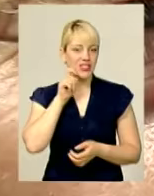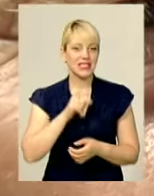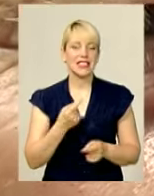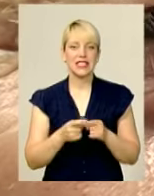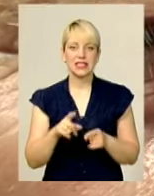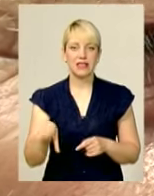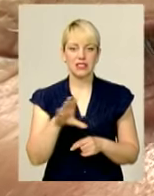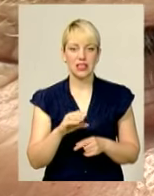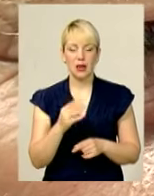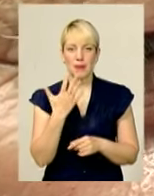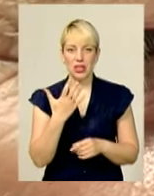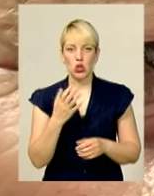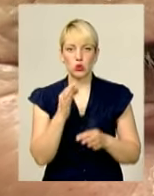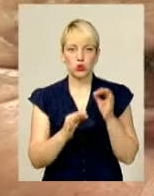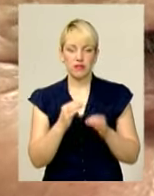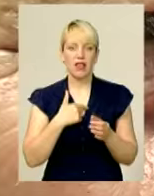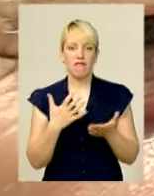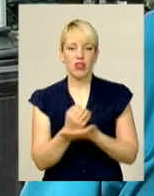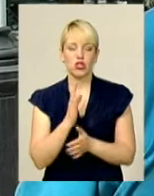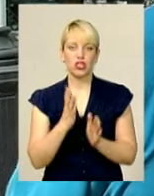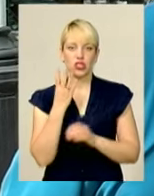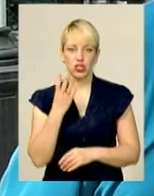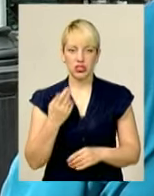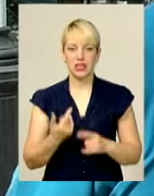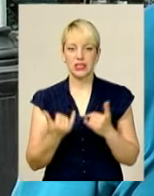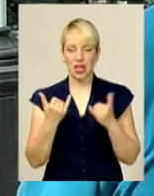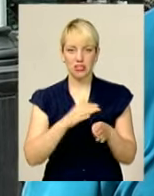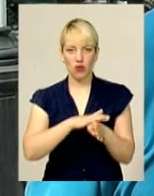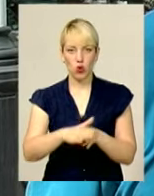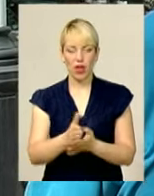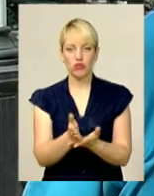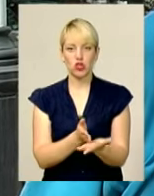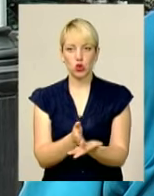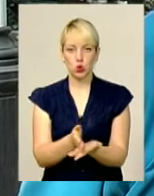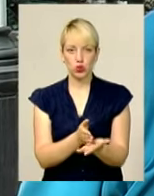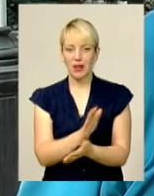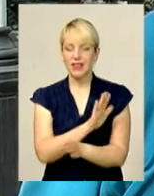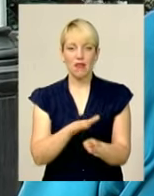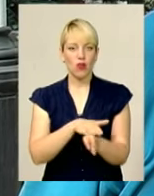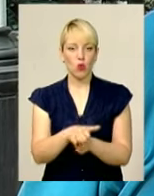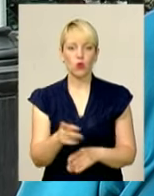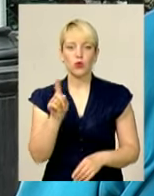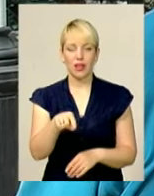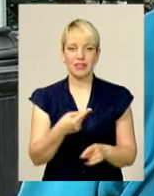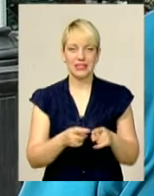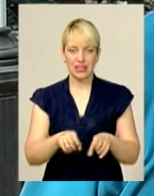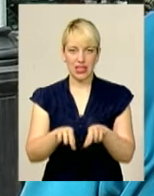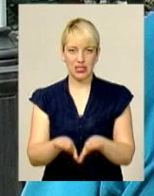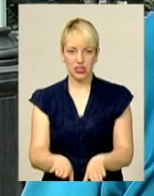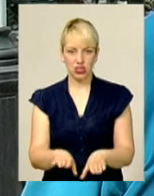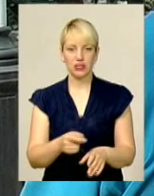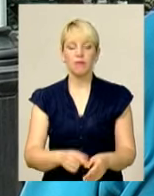судів я виграв тільки 4. На даний час виконавча служба не виконує навіть це рішення. Тобто